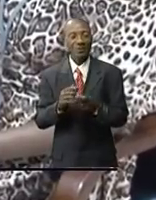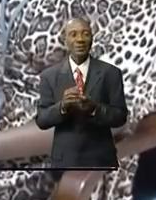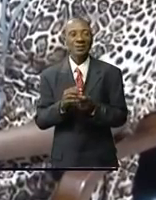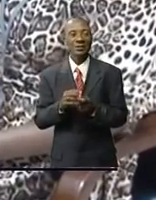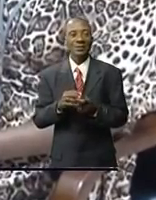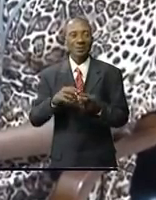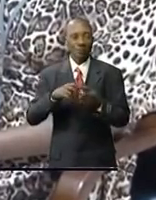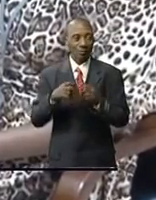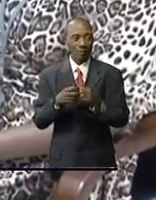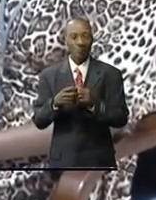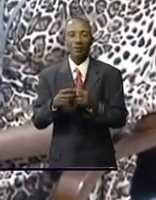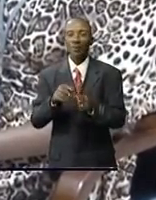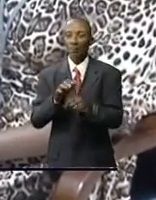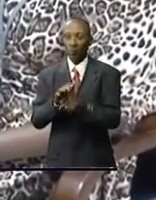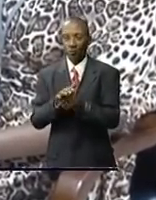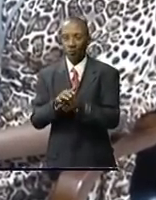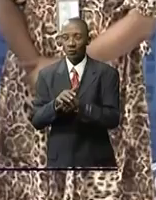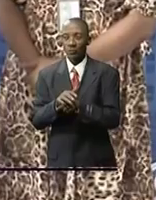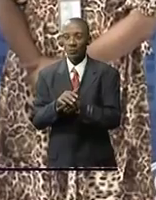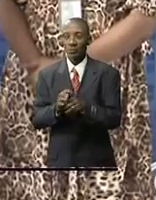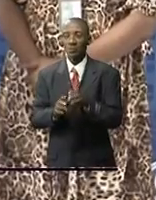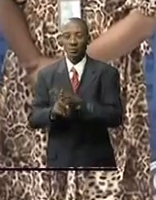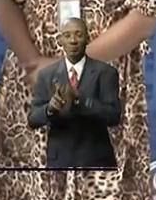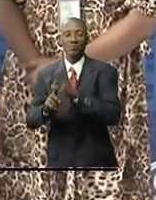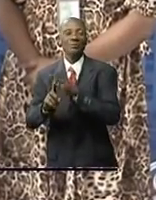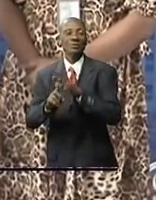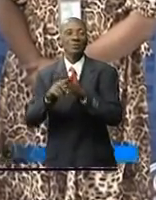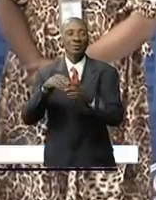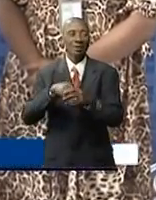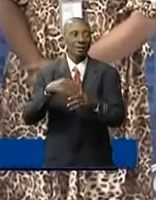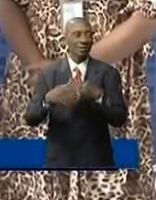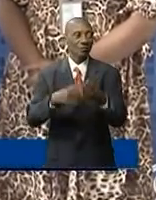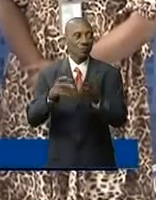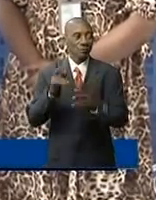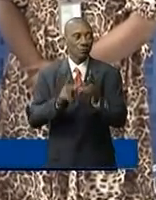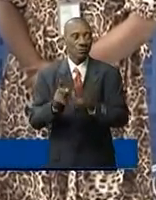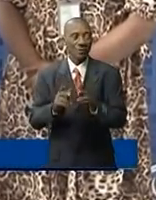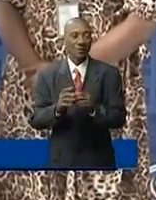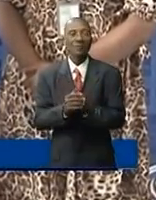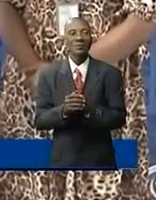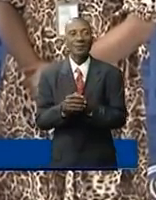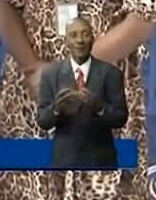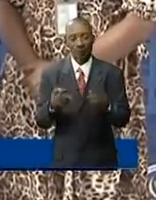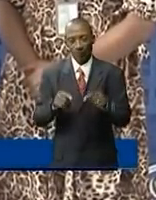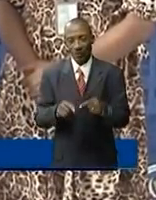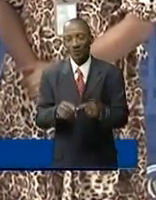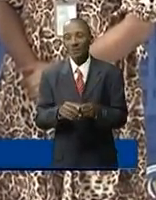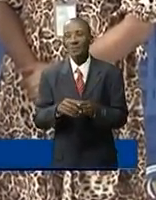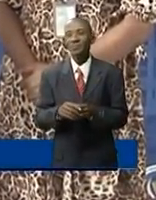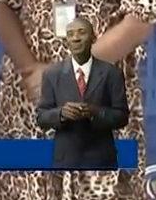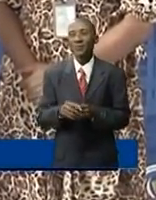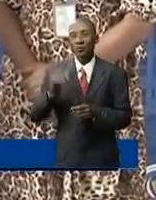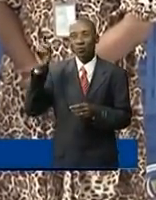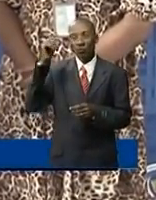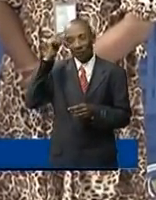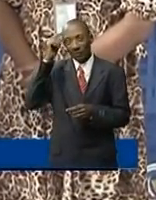liées à la gratuité pour amener surtout ceux qui décident au niveau des finances, mes députés, à penser qu'il faudrait